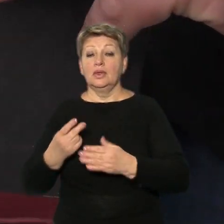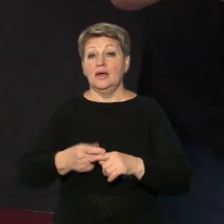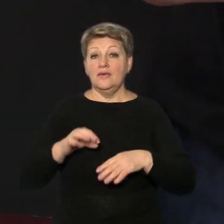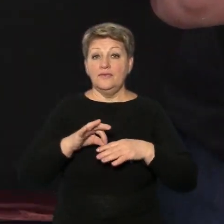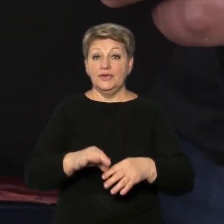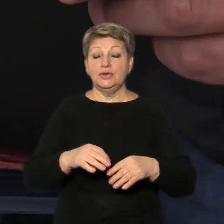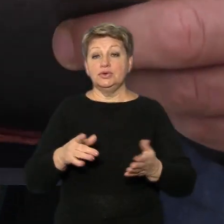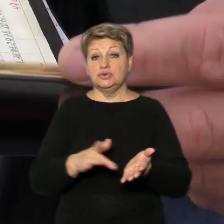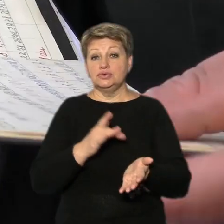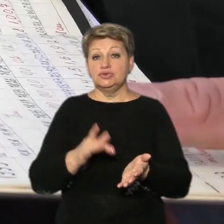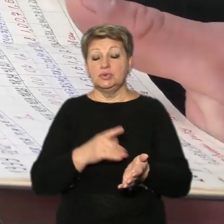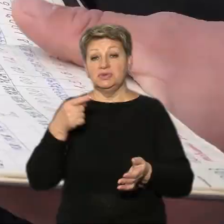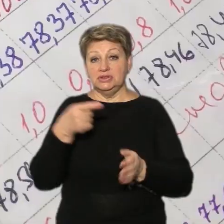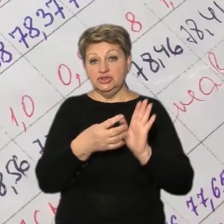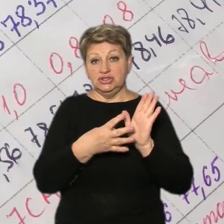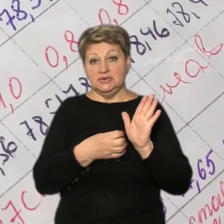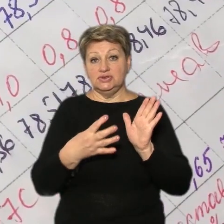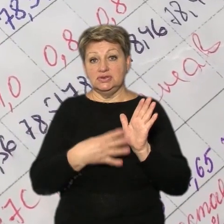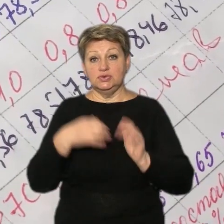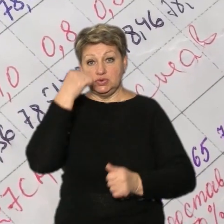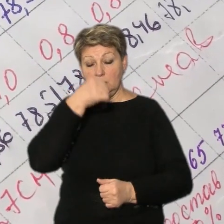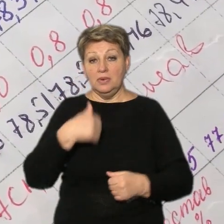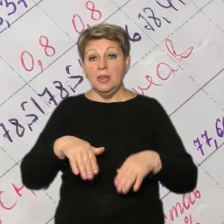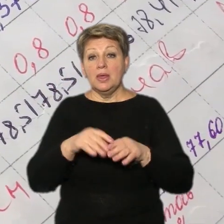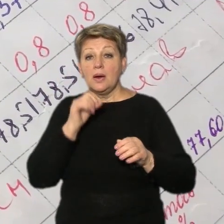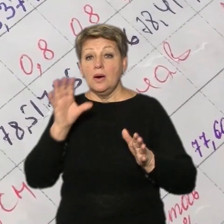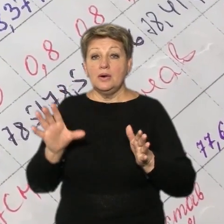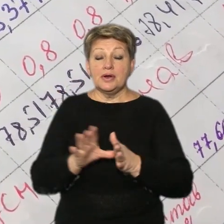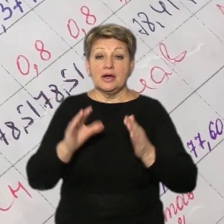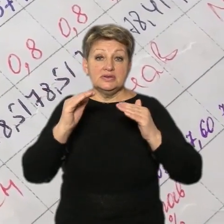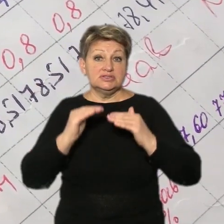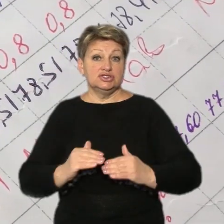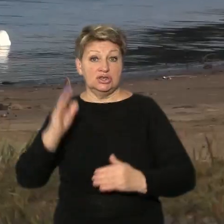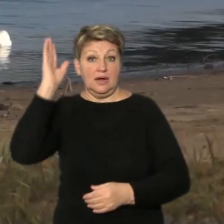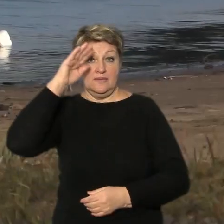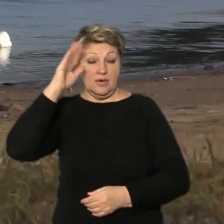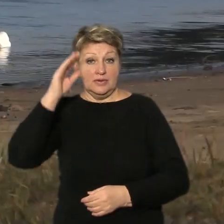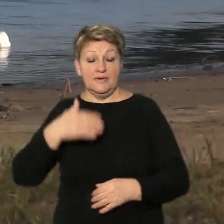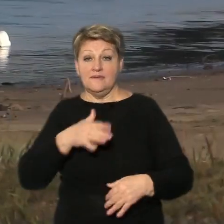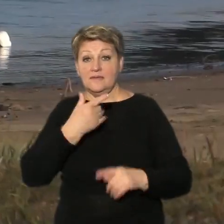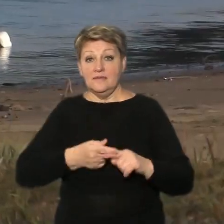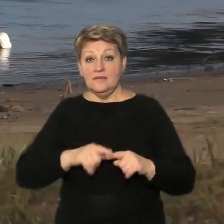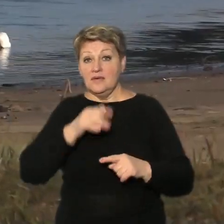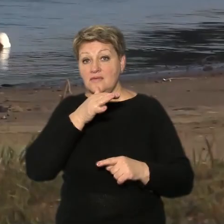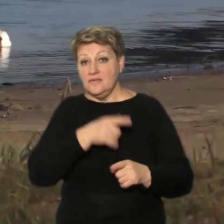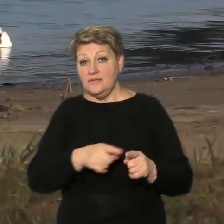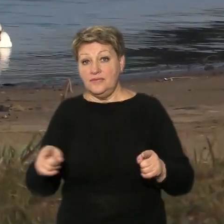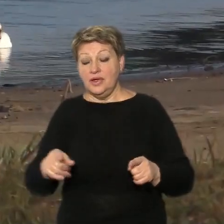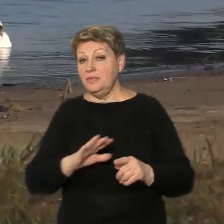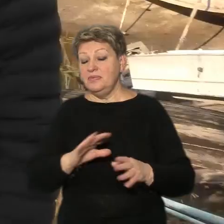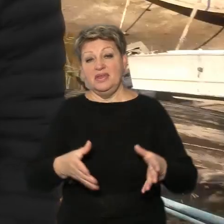веде із 1990 року. Таке рекордне зниження води у цей період, говорить іхтіолог, не вплине на водний